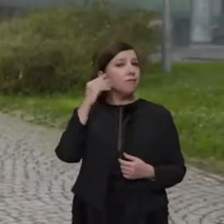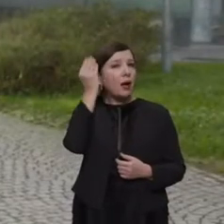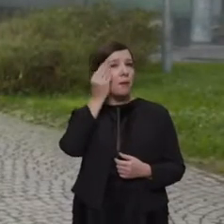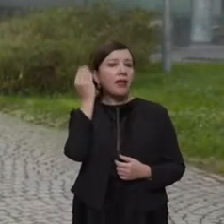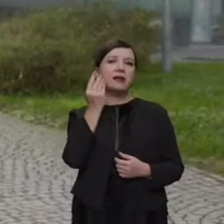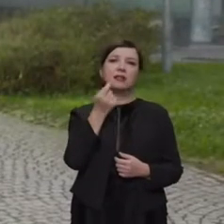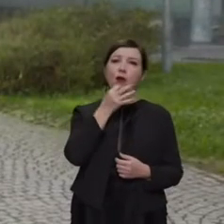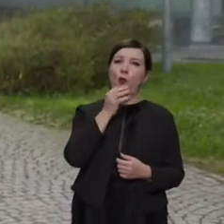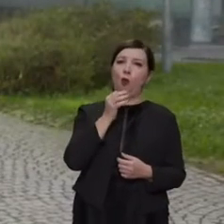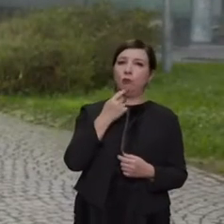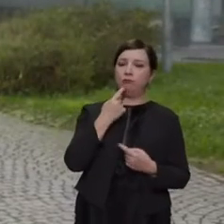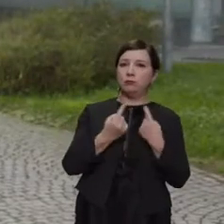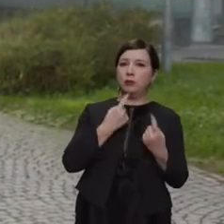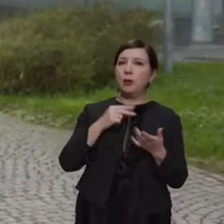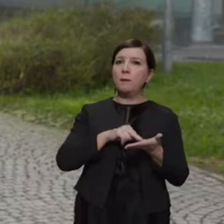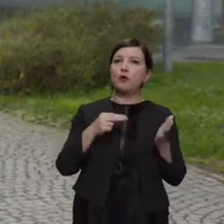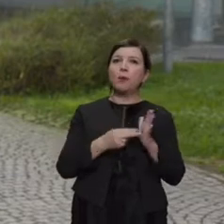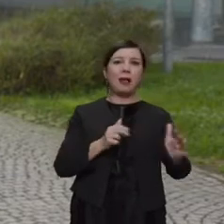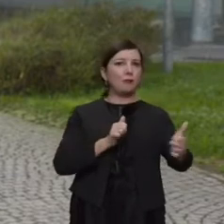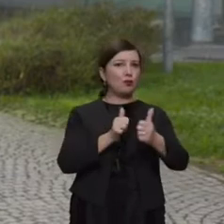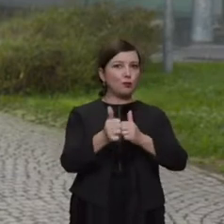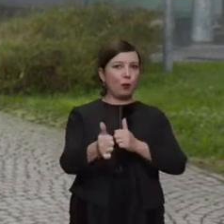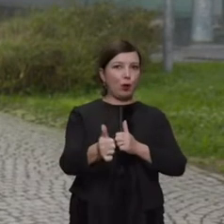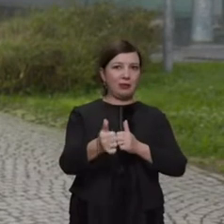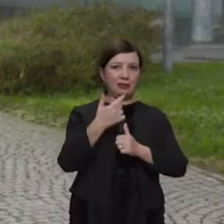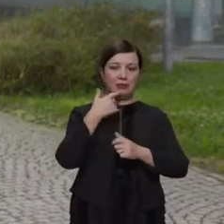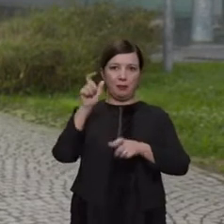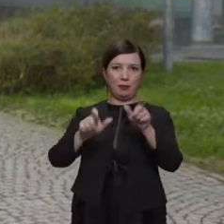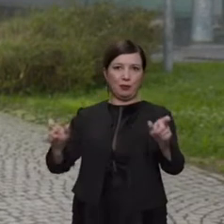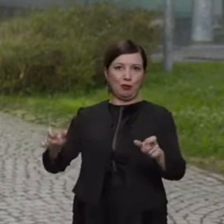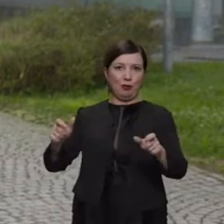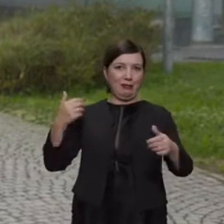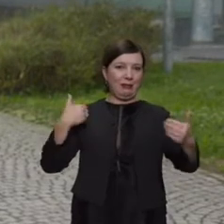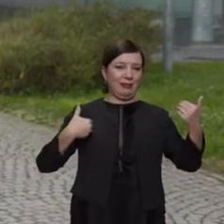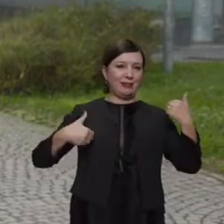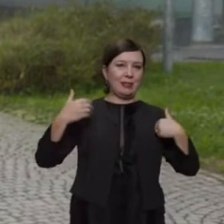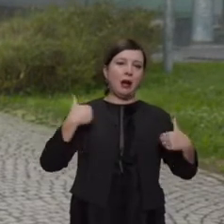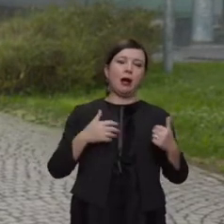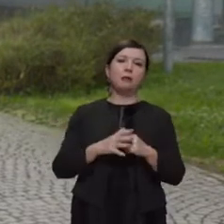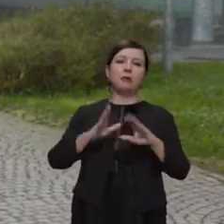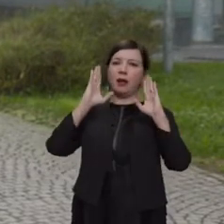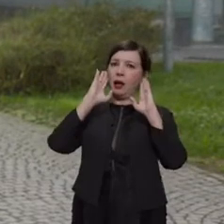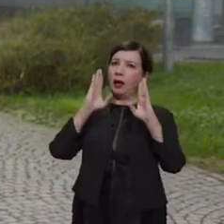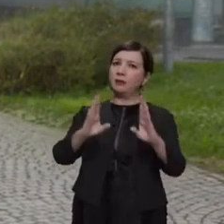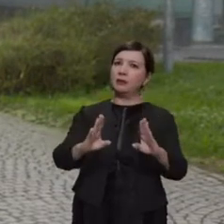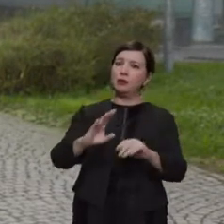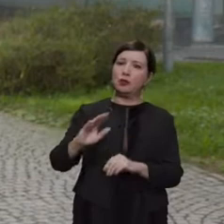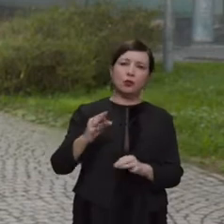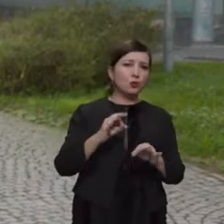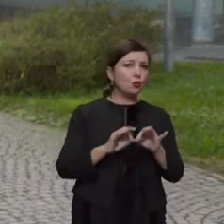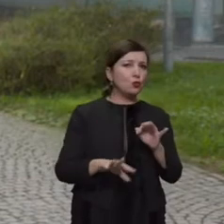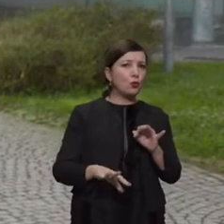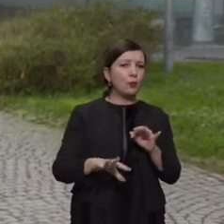pensa o si parla di problemi dello sport nei confronti dei disabili, l'attenzione va